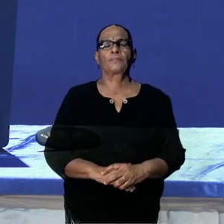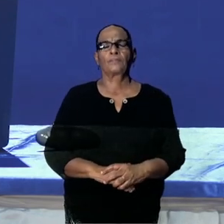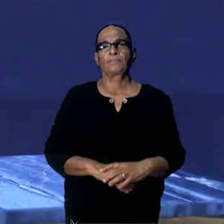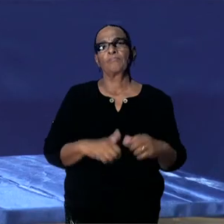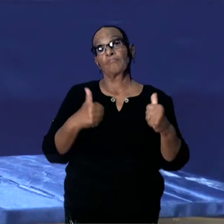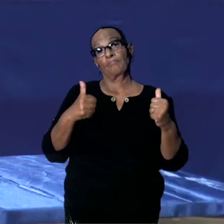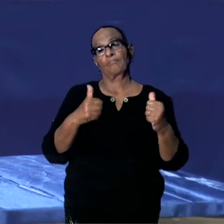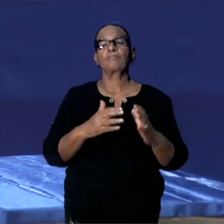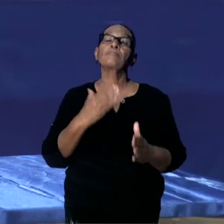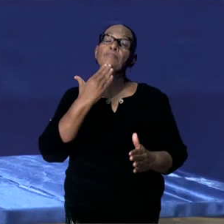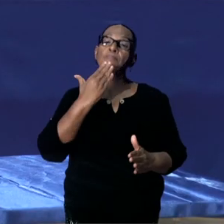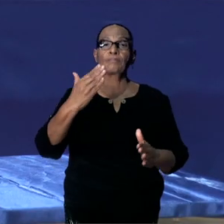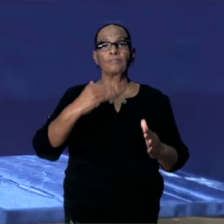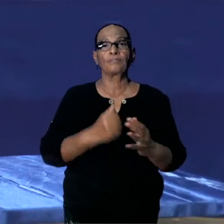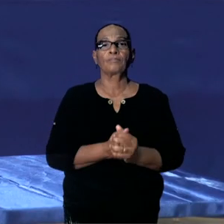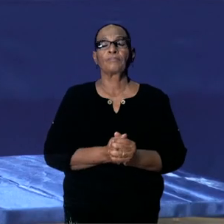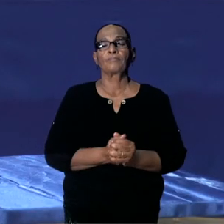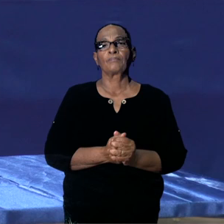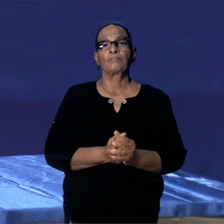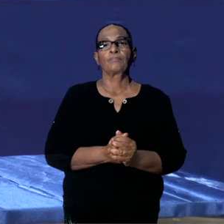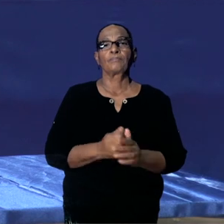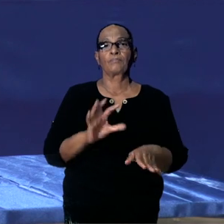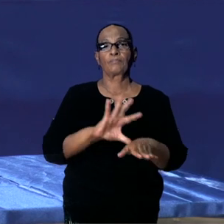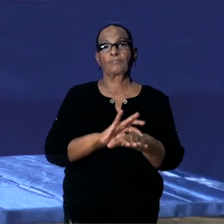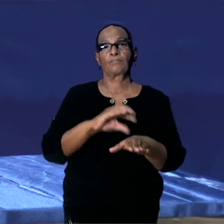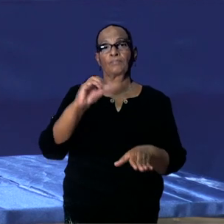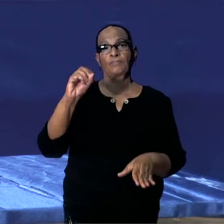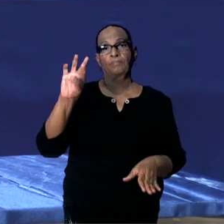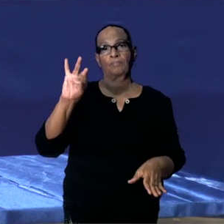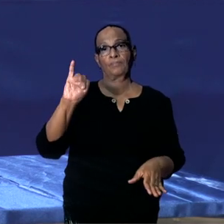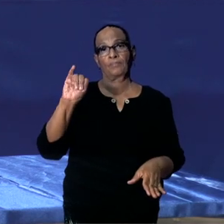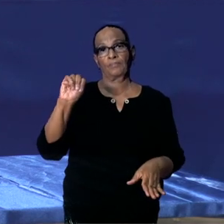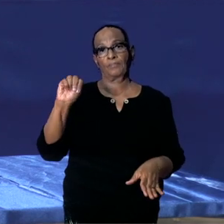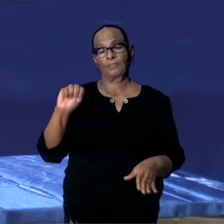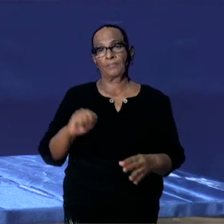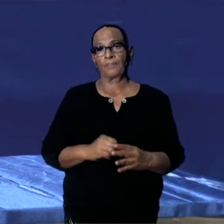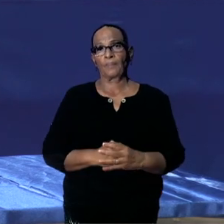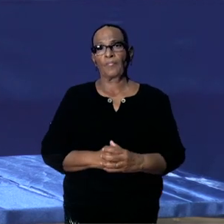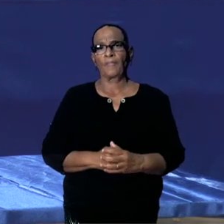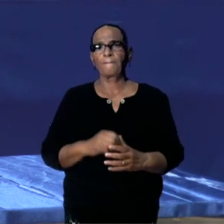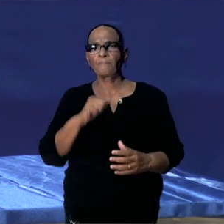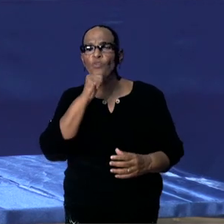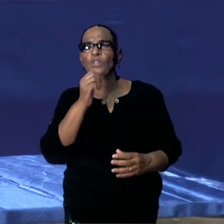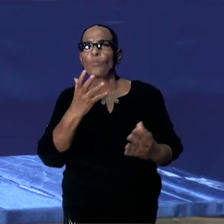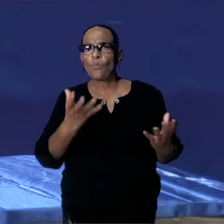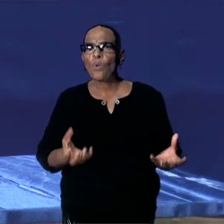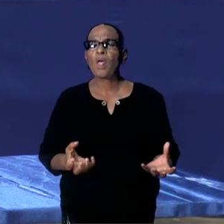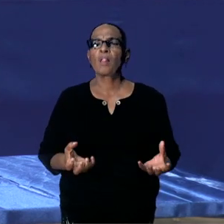Goed. Dank u wel, dokter Ory. Mag ik even hierop gaan? Wat we wel